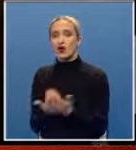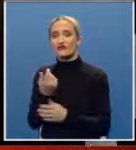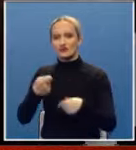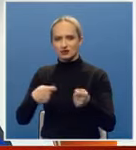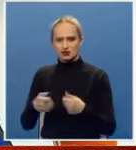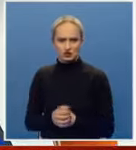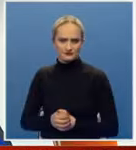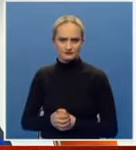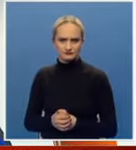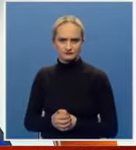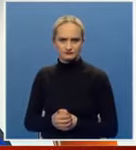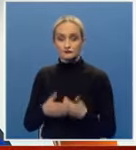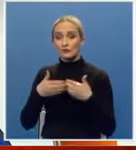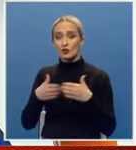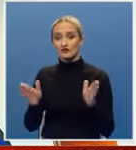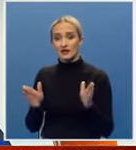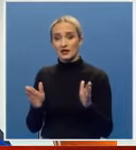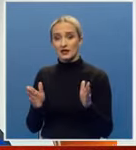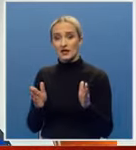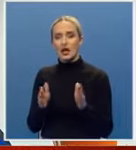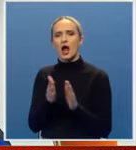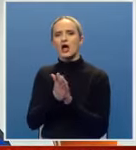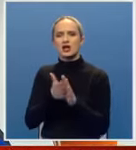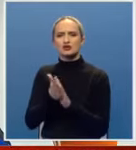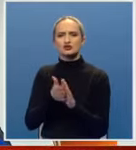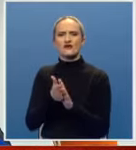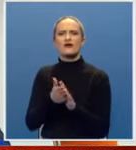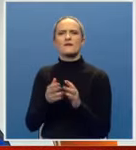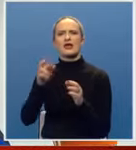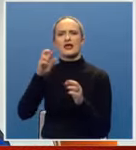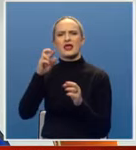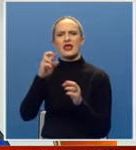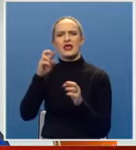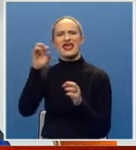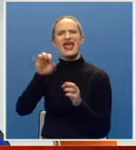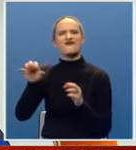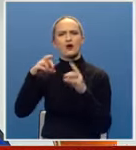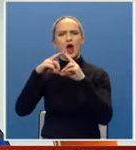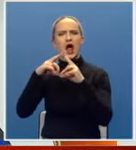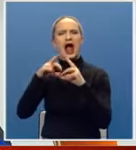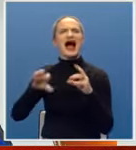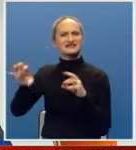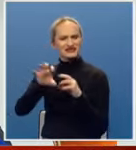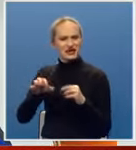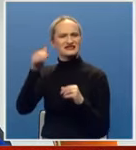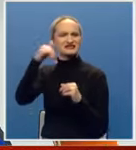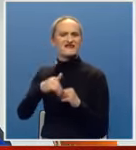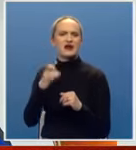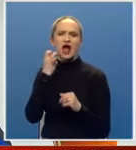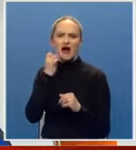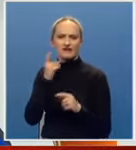tržišta. Otvaranje razgovora sa EU, Sjevernom Afrikom i nekim drugim